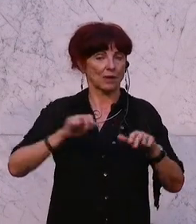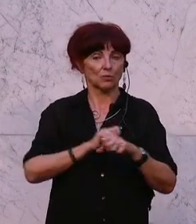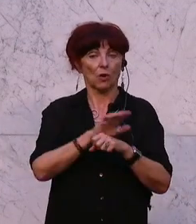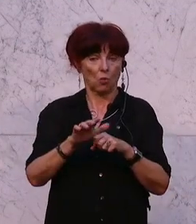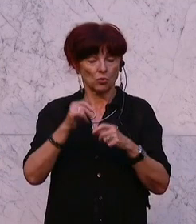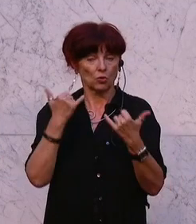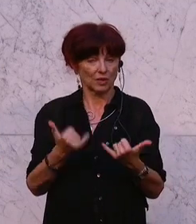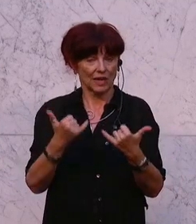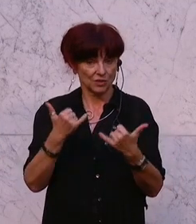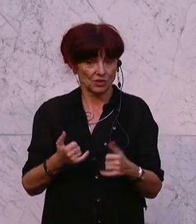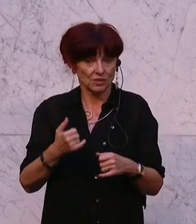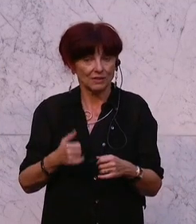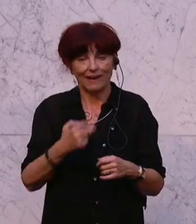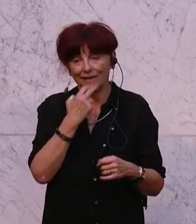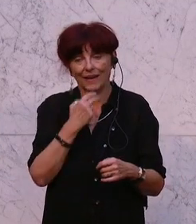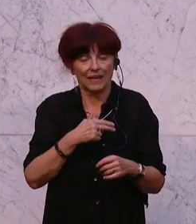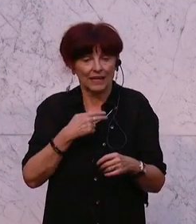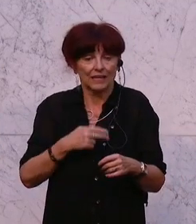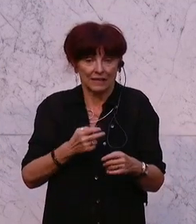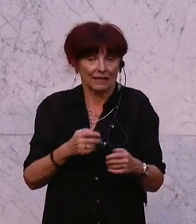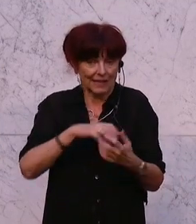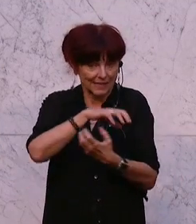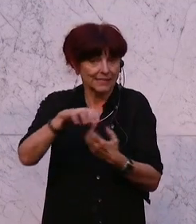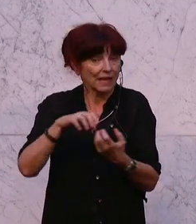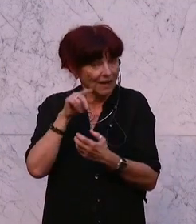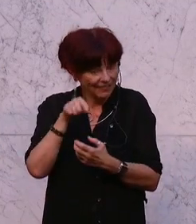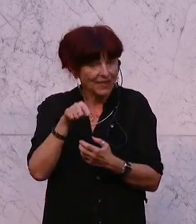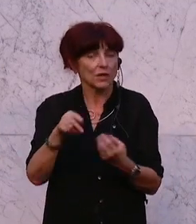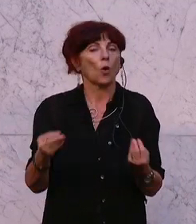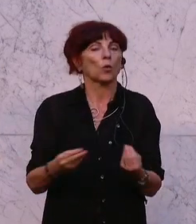Staatsverschuldung, Herr Bundesminister. Und da tragen Sie ganz maßgeblich Verantwortung.